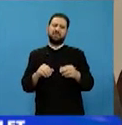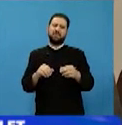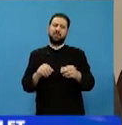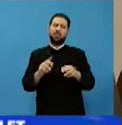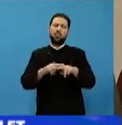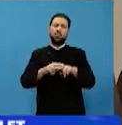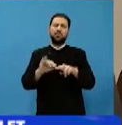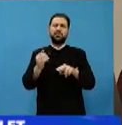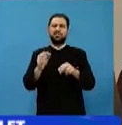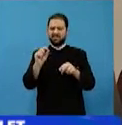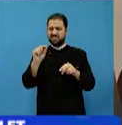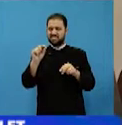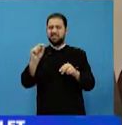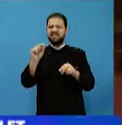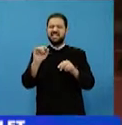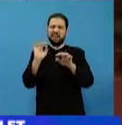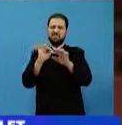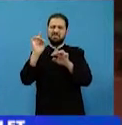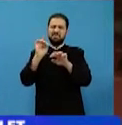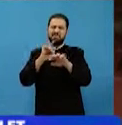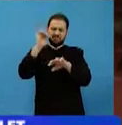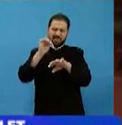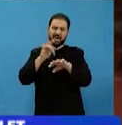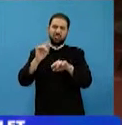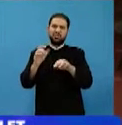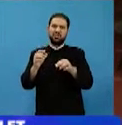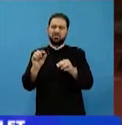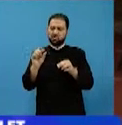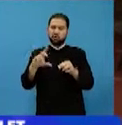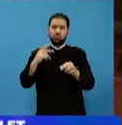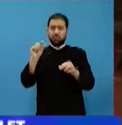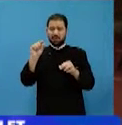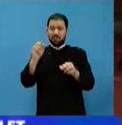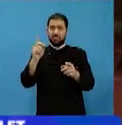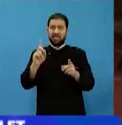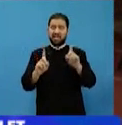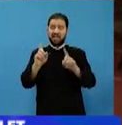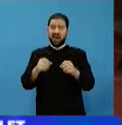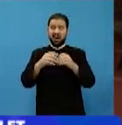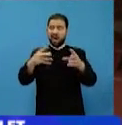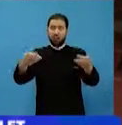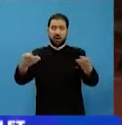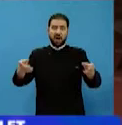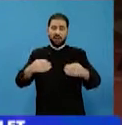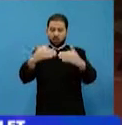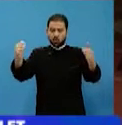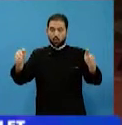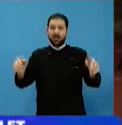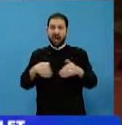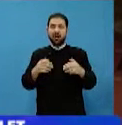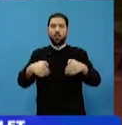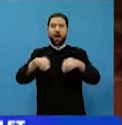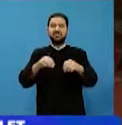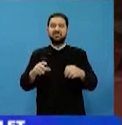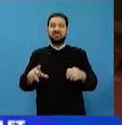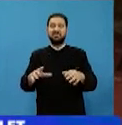semințele de mărăcini sunt mici, dar dacă le semănăm în curtea noastră, ne strică toată curtea și acolo nu mai crește nimic în afară